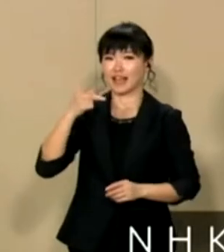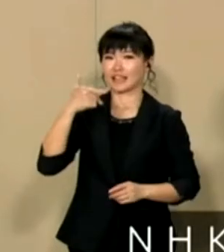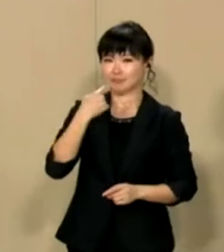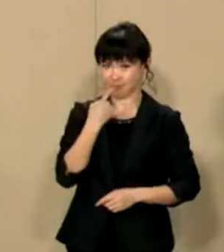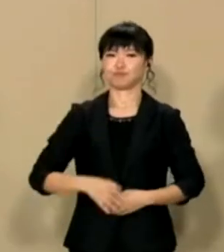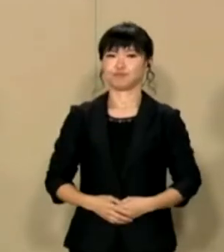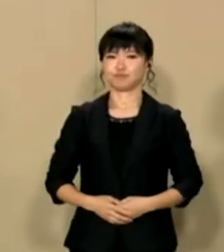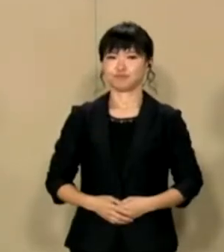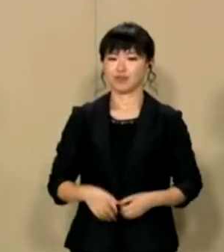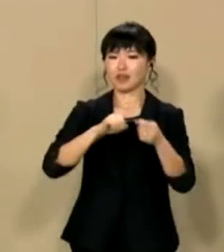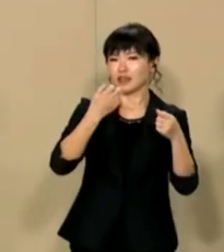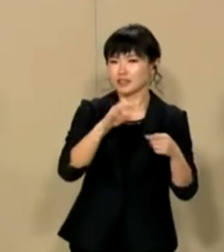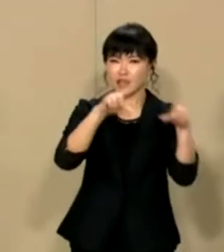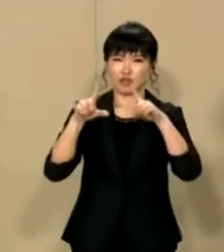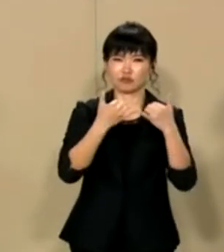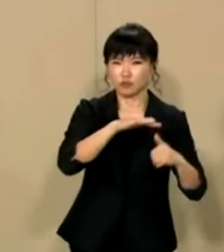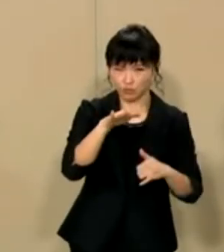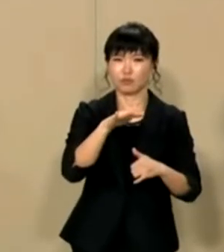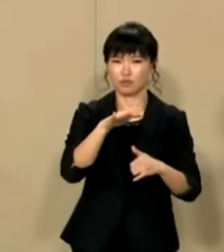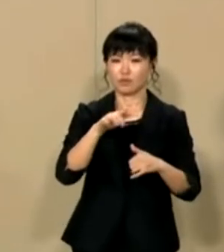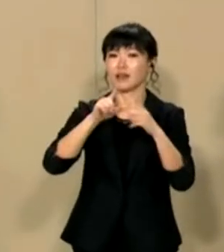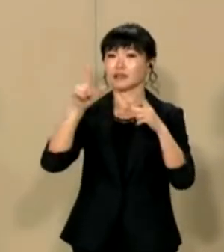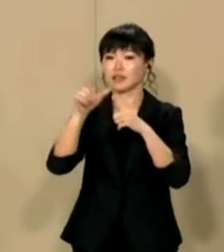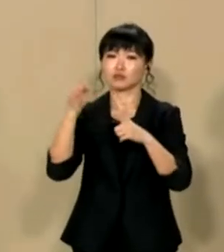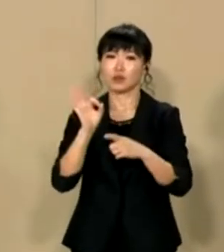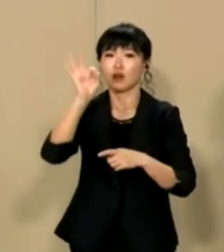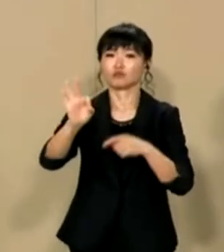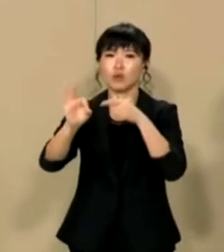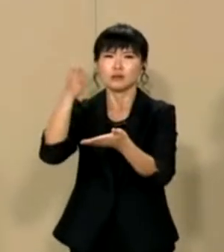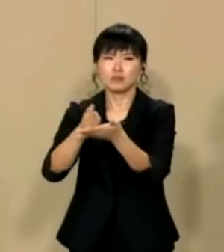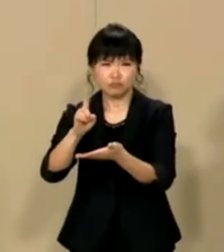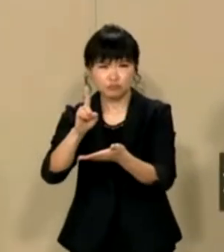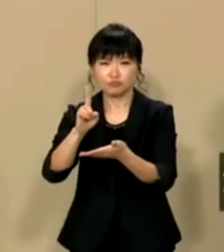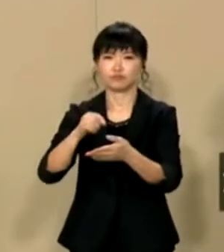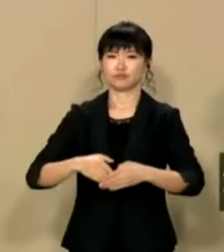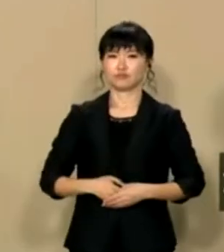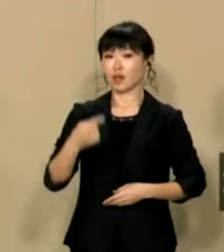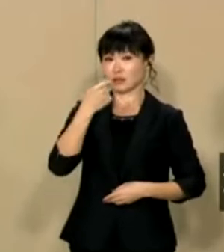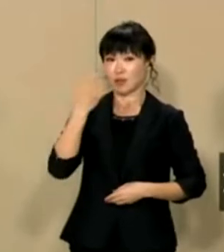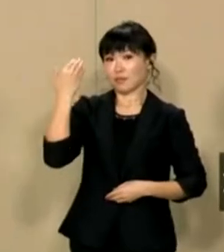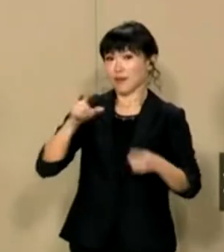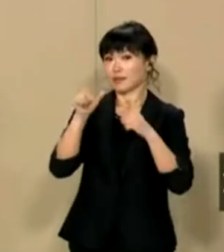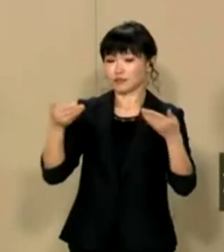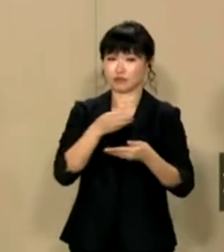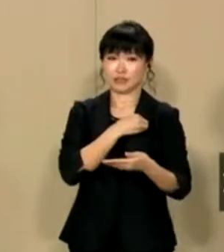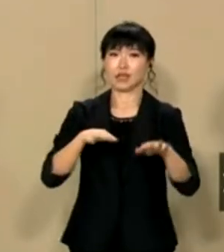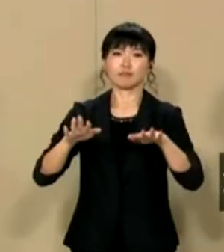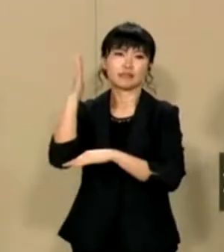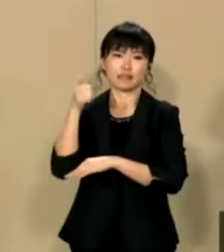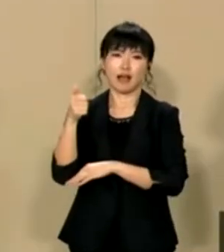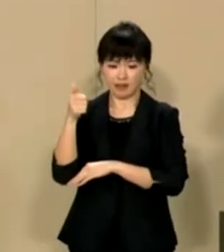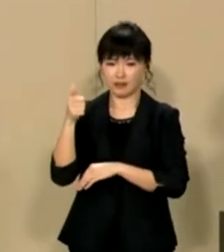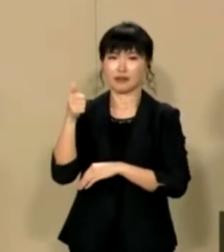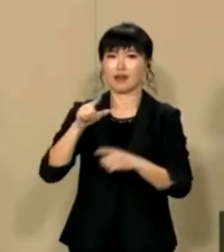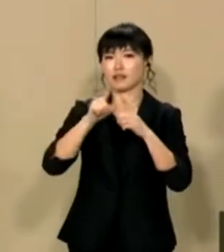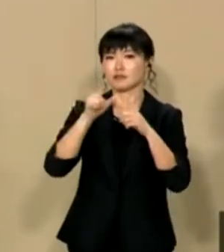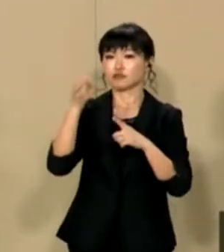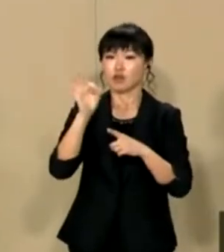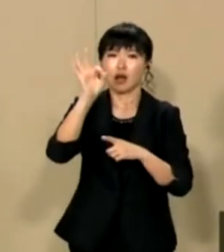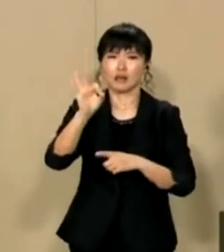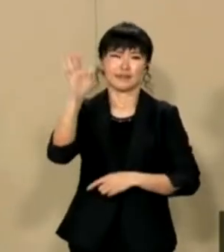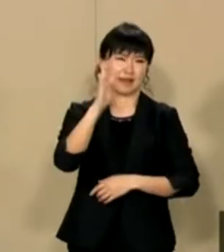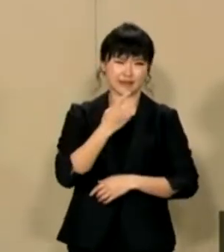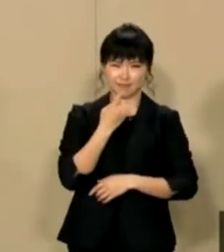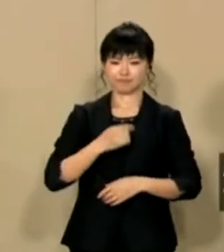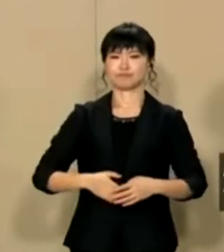橘隆でございます年金生活を送っておられる皆さんNHKに受信料を支払うのをやめませんか私は元NHK職員で現在政治家をしておりますがNHKの受信料